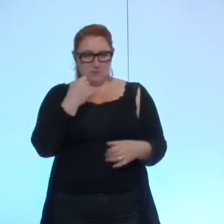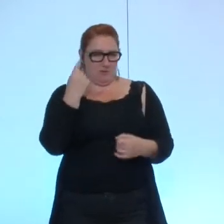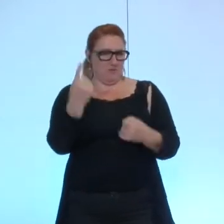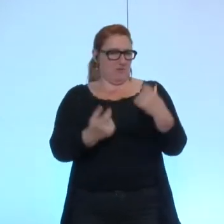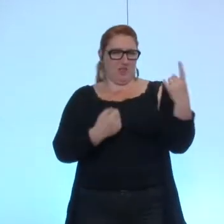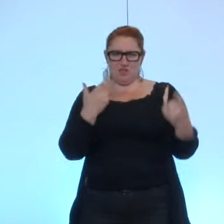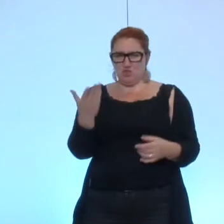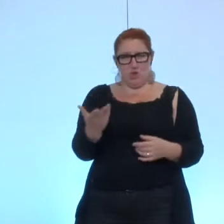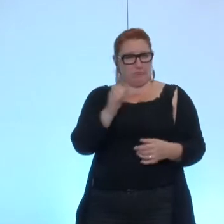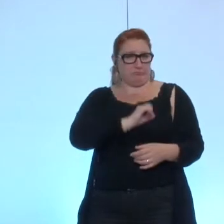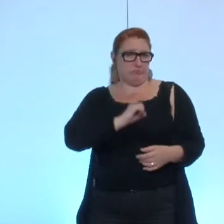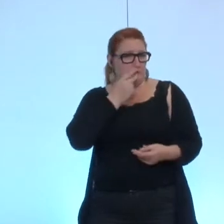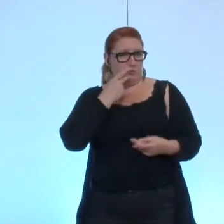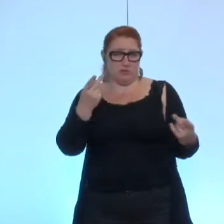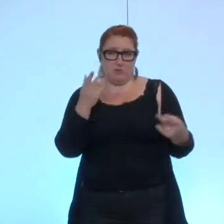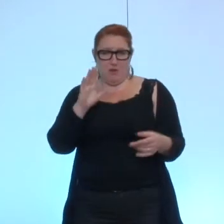Je suis désolé de vous le dire.